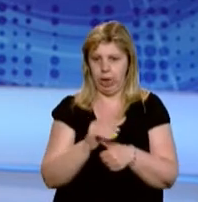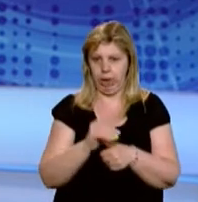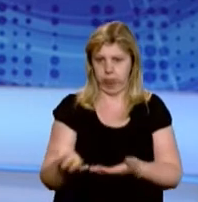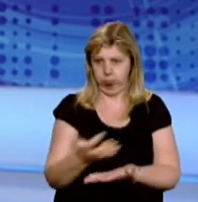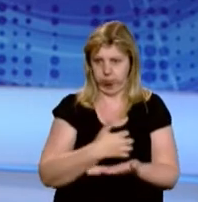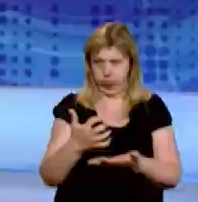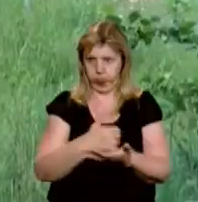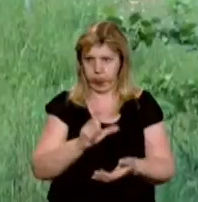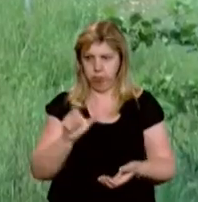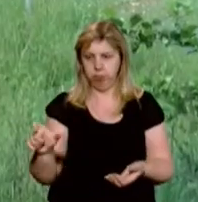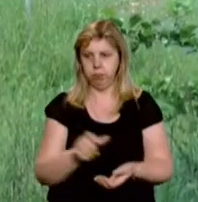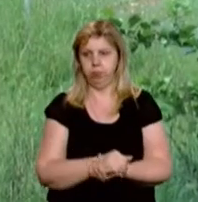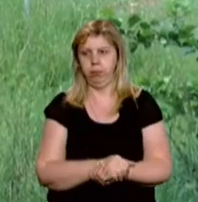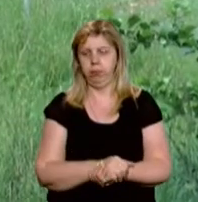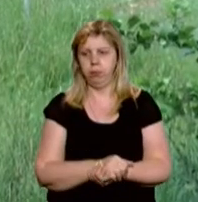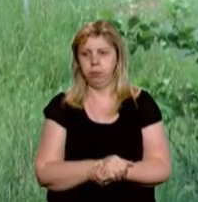сезон.